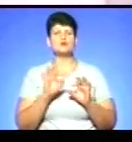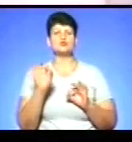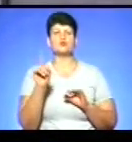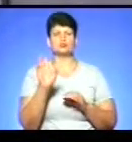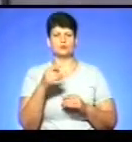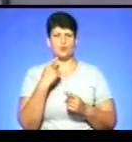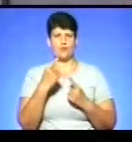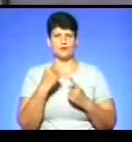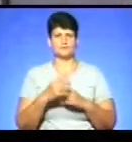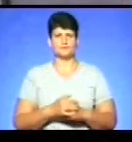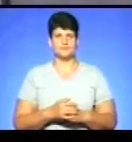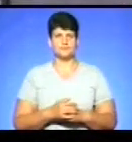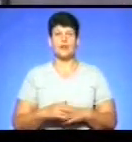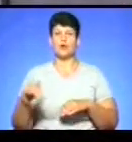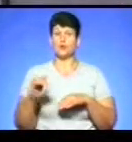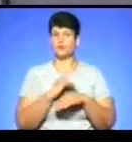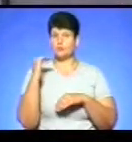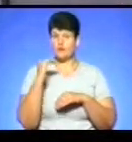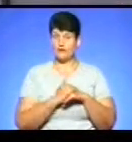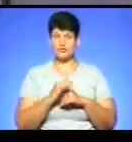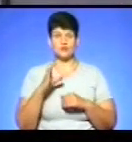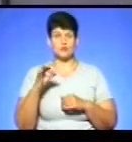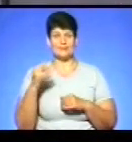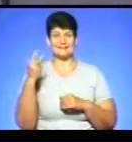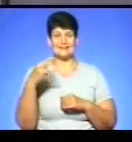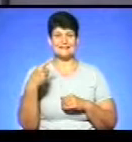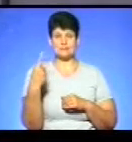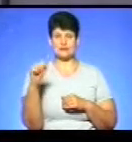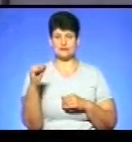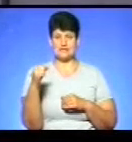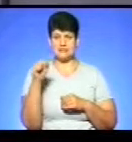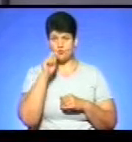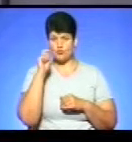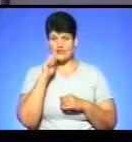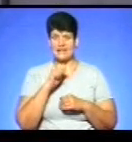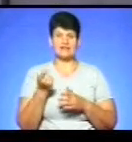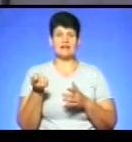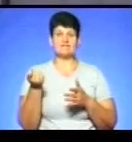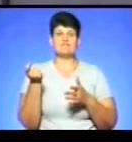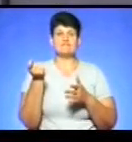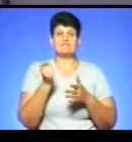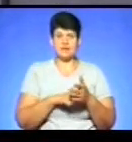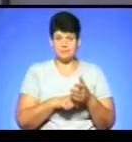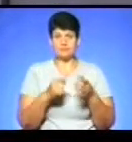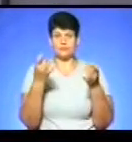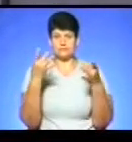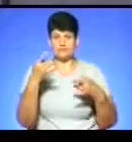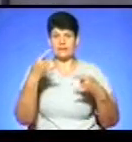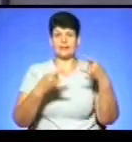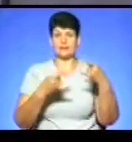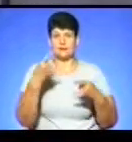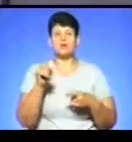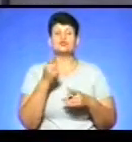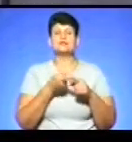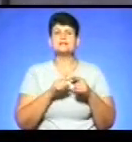говорити. Доброго вечора, Соломія. 31 серпня в Україні вимкнуть аналогове ефірне мовлення. Що це